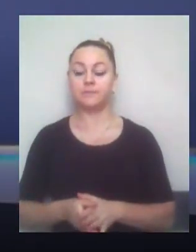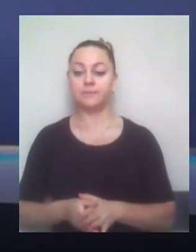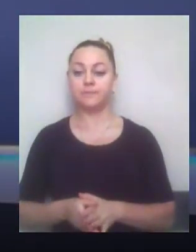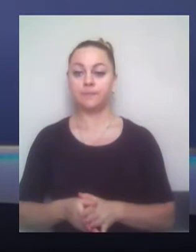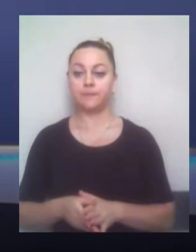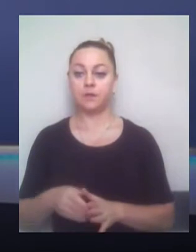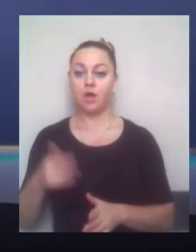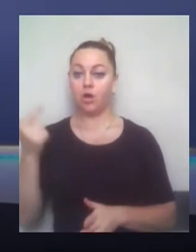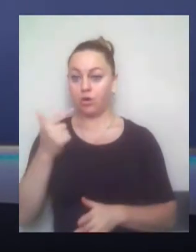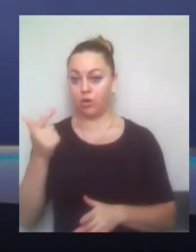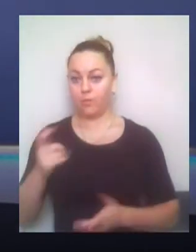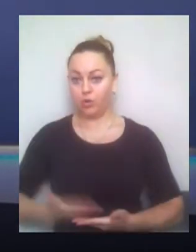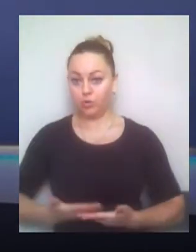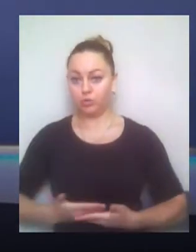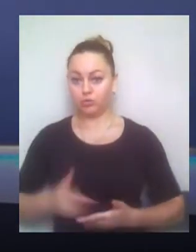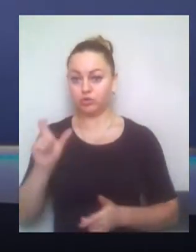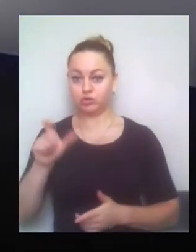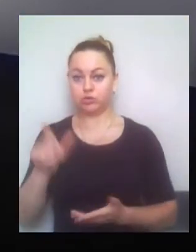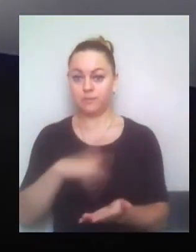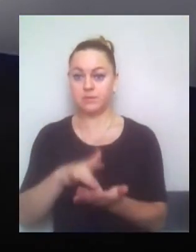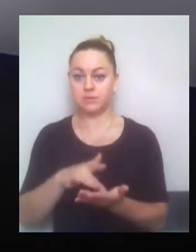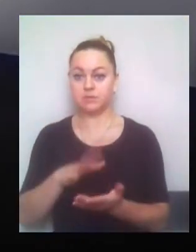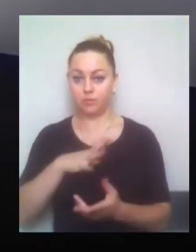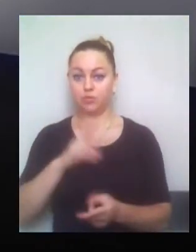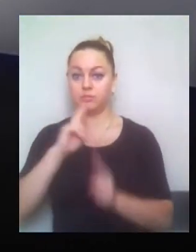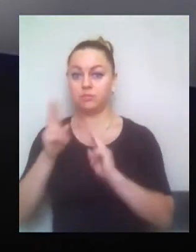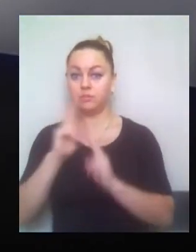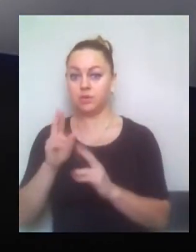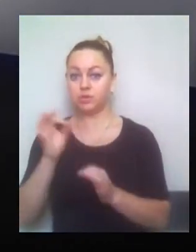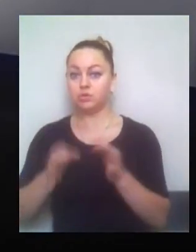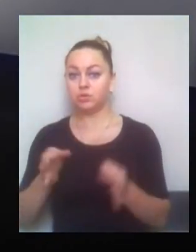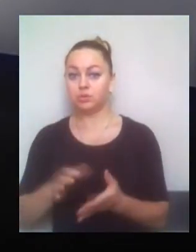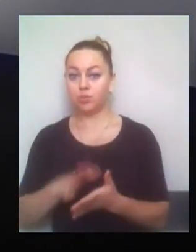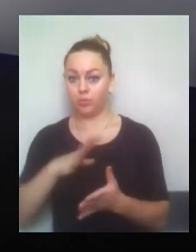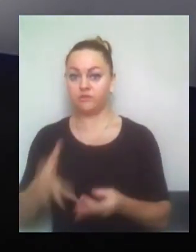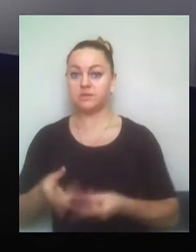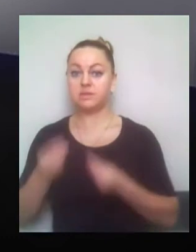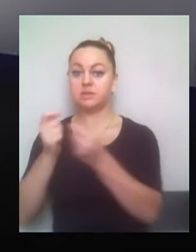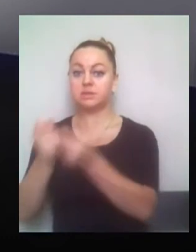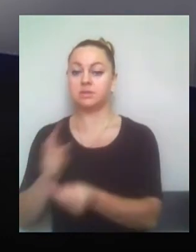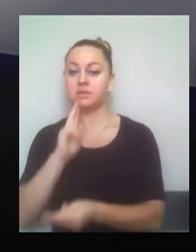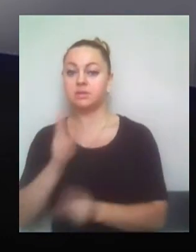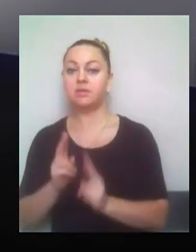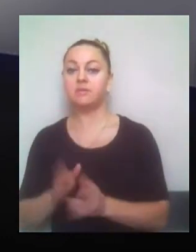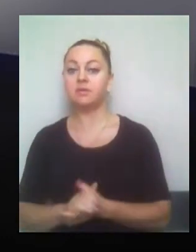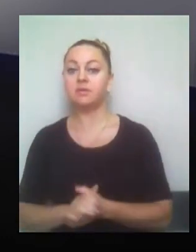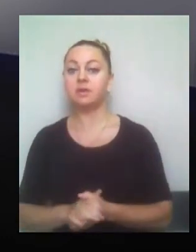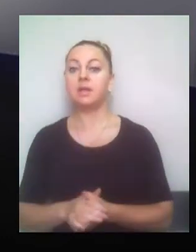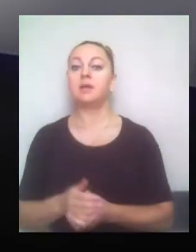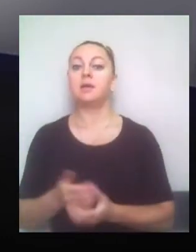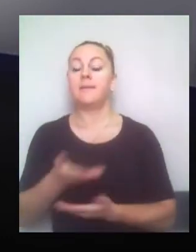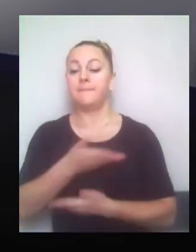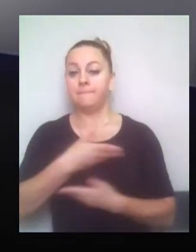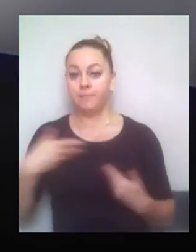судових процесах? Тобто позов подавався? Дивіться, ми пыталися, як сказати, додавитися